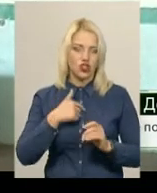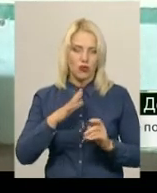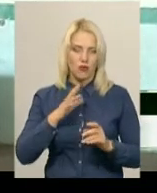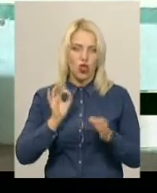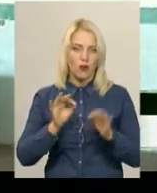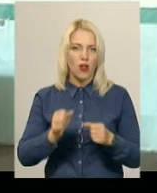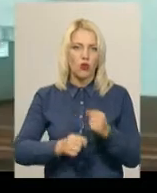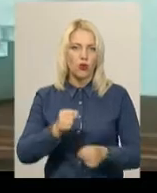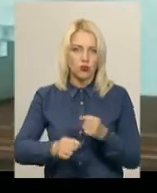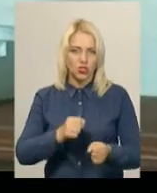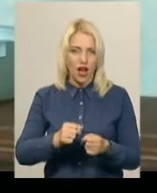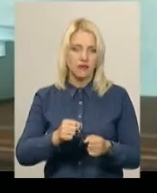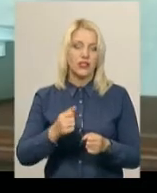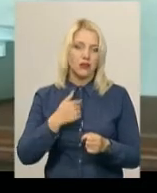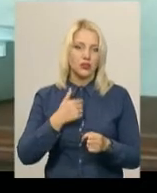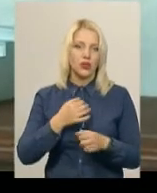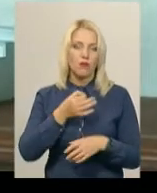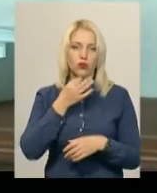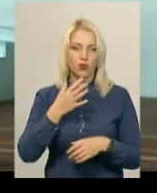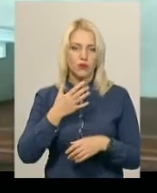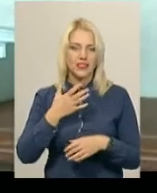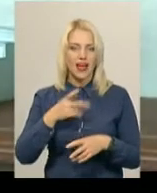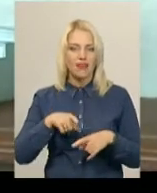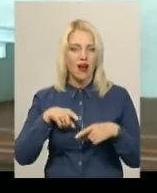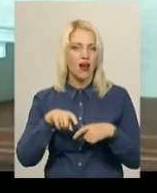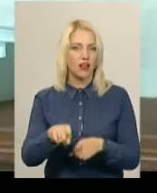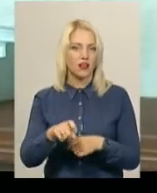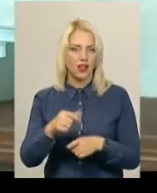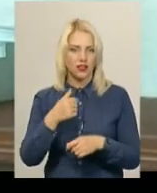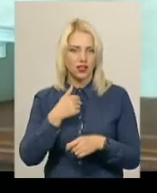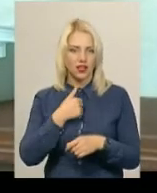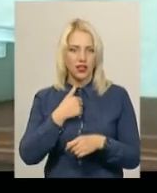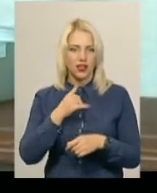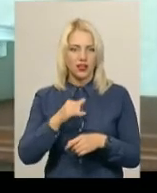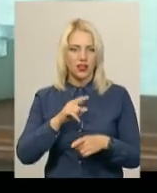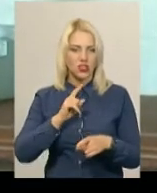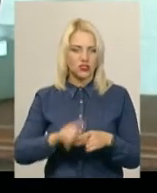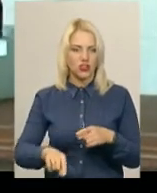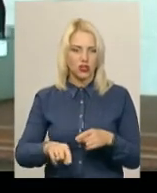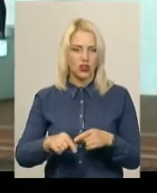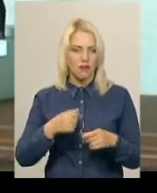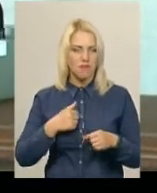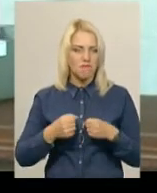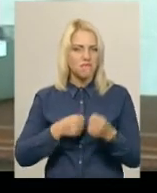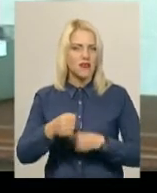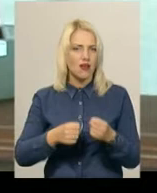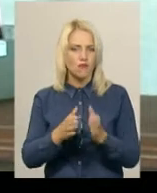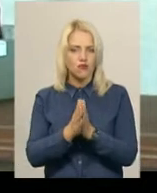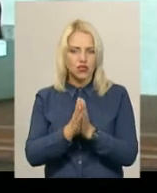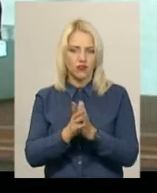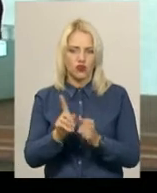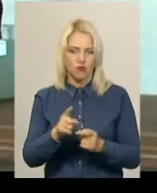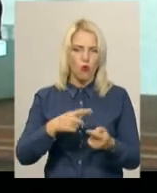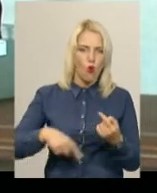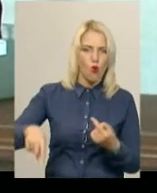пробігтися. Мені дуже подобається легка атлетка. Я ще в садіка дуже быстро бігав, постійно про це пробігти